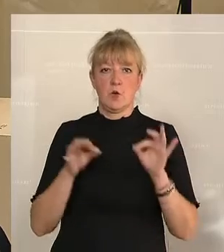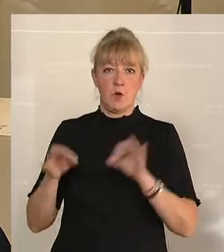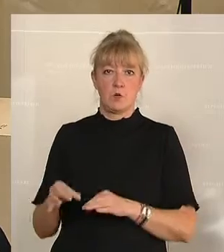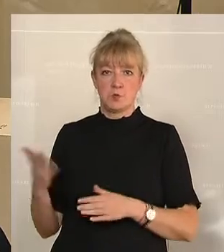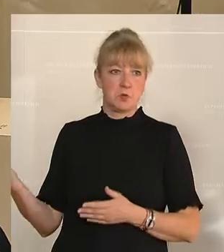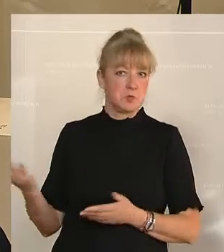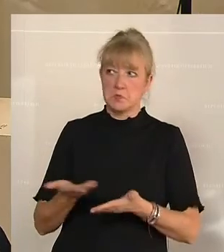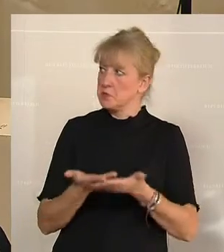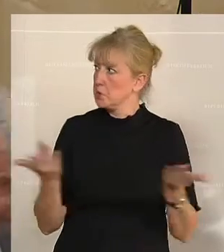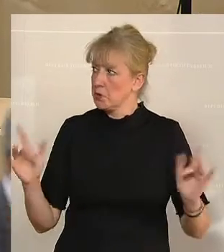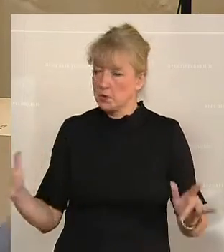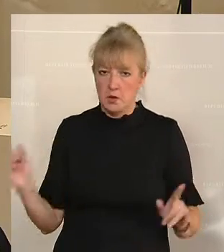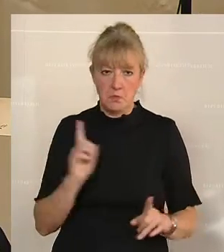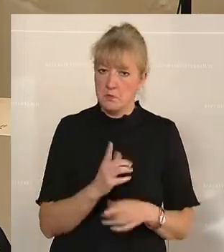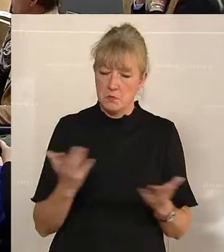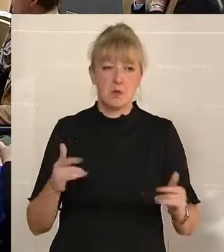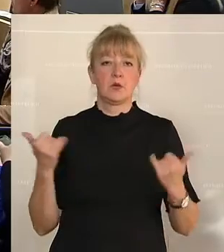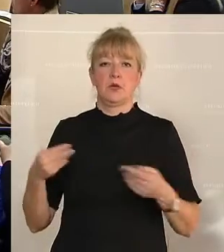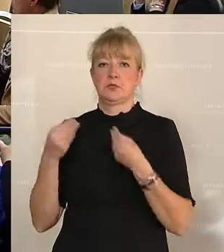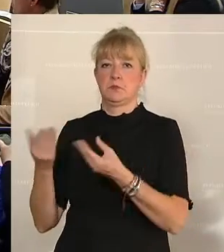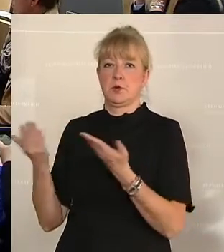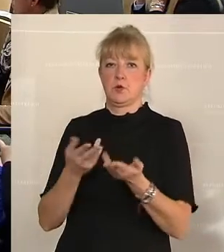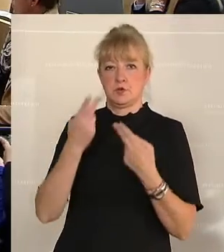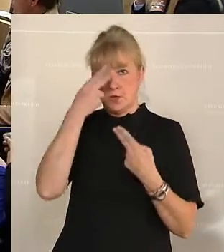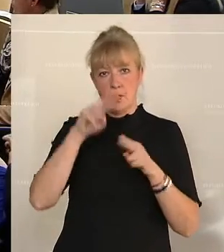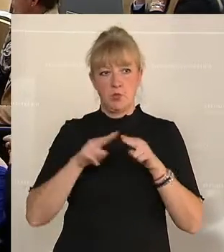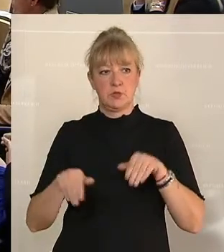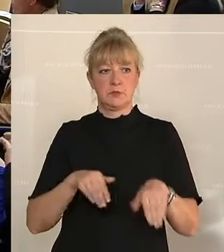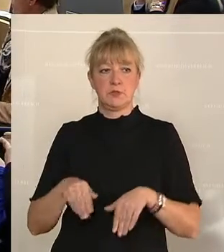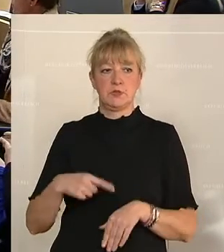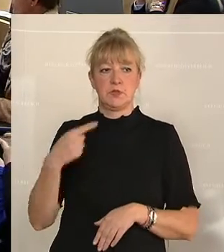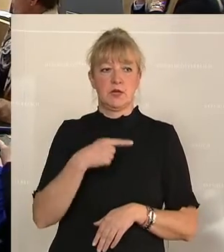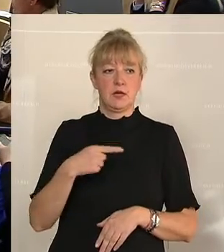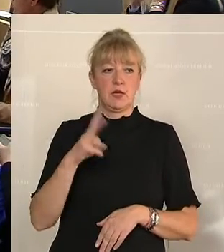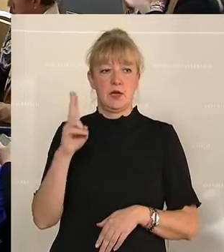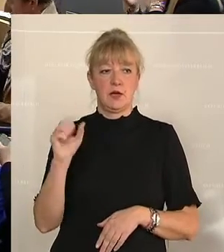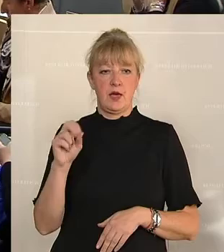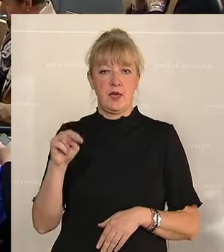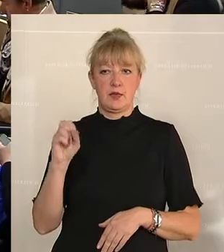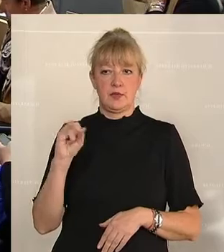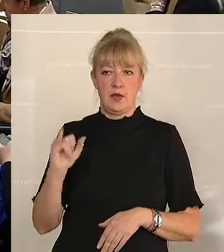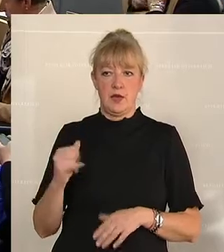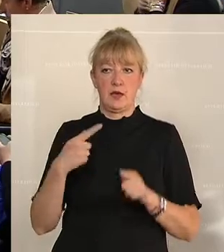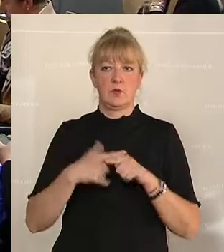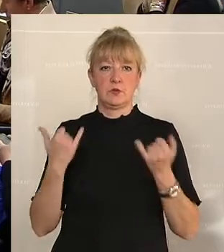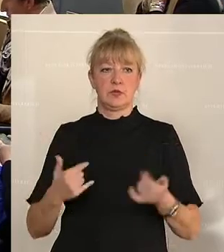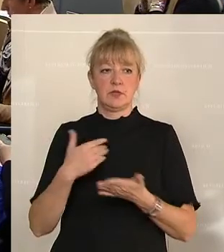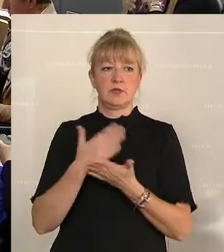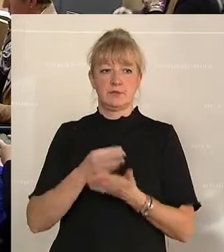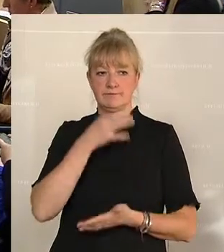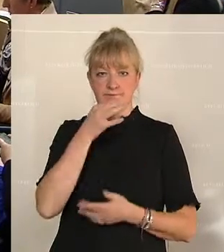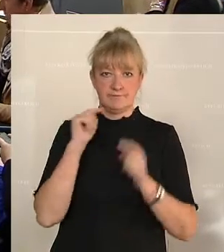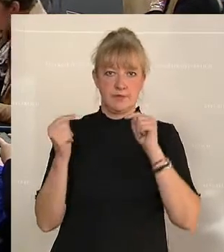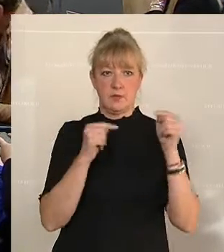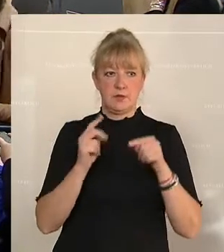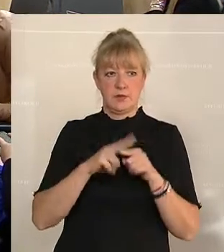Anträge auf Erteilung eines Aufenthaltstitels auch im Inland eingebracht werden können, sofern die Einreise nach Österreich rechtmäßig erfolgt ist.